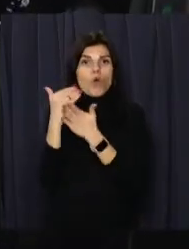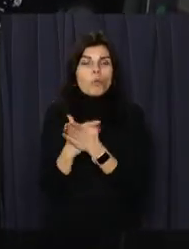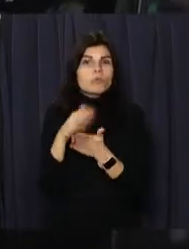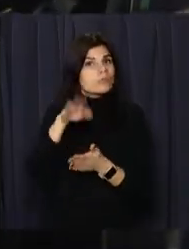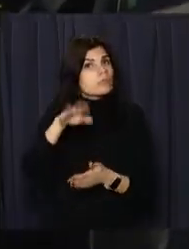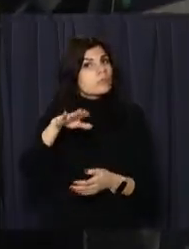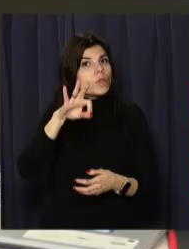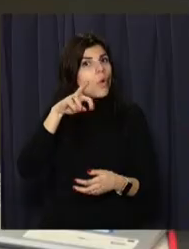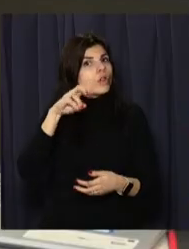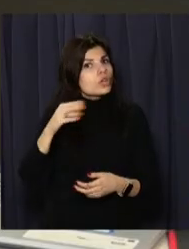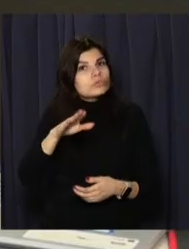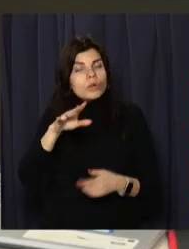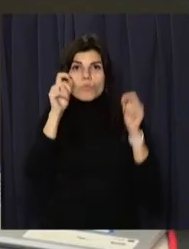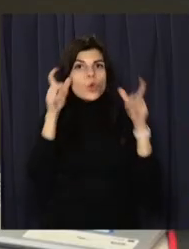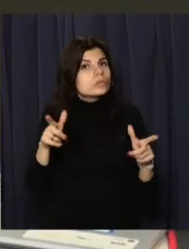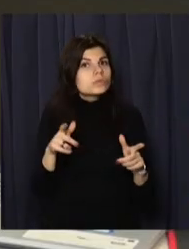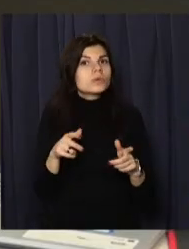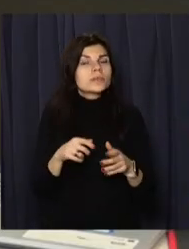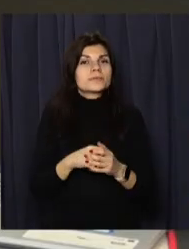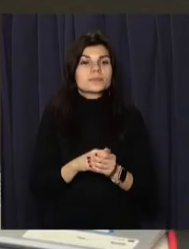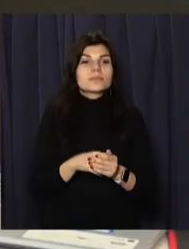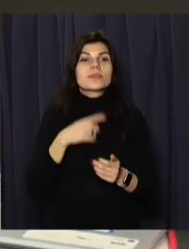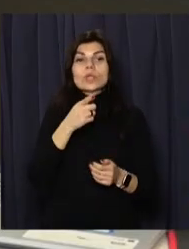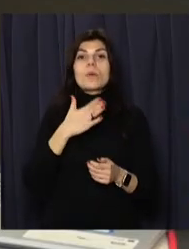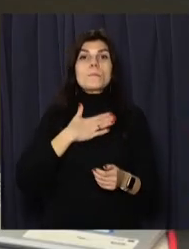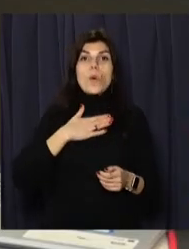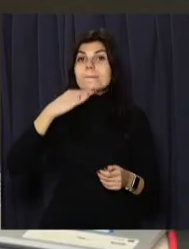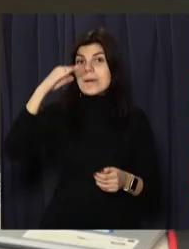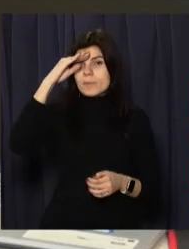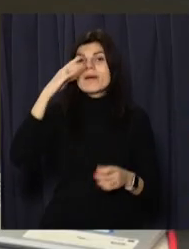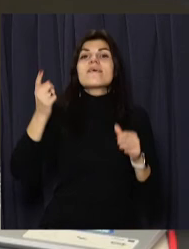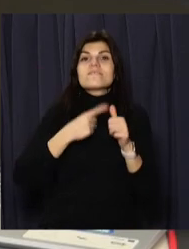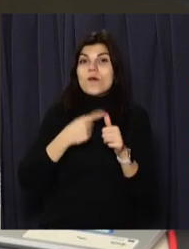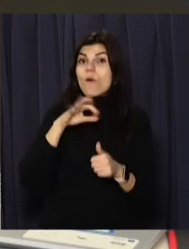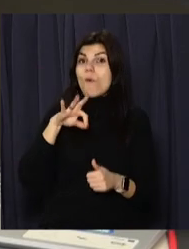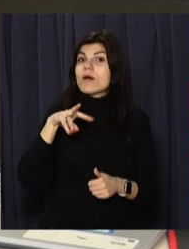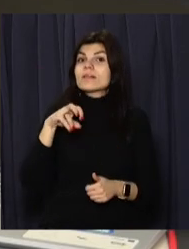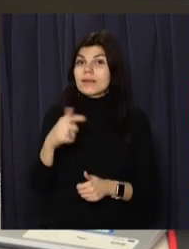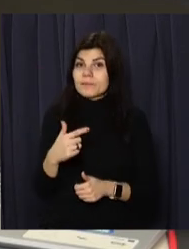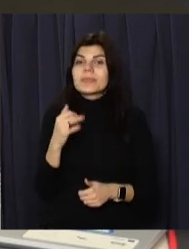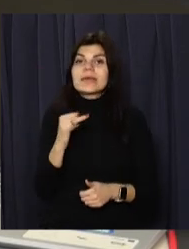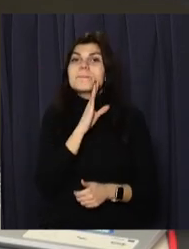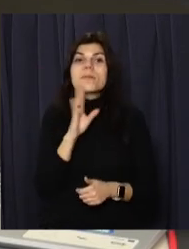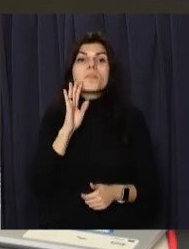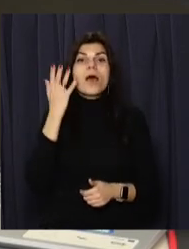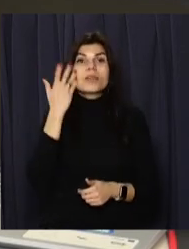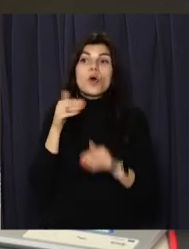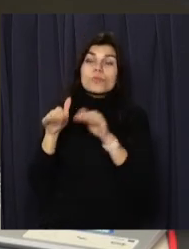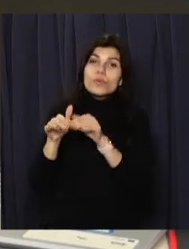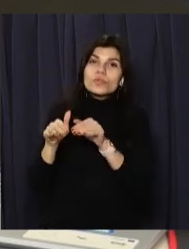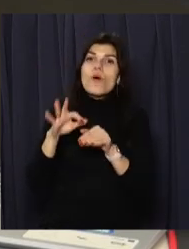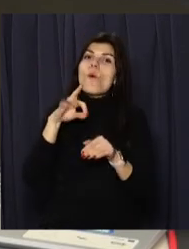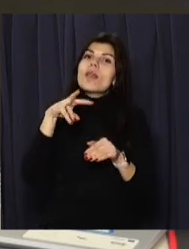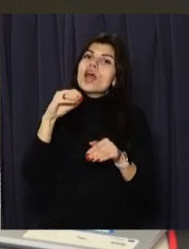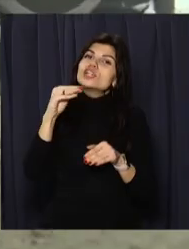Олеже, прокидайся. Мой отець, його звуть Олег, і мама, коли його буде, говорить